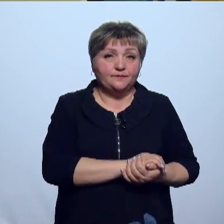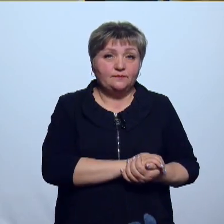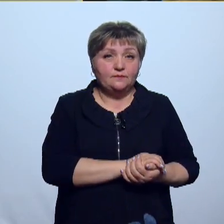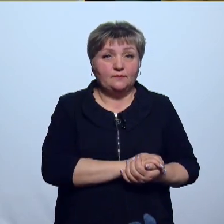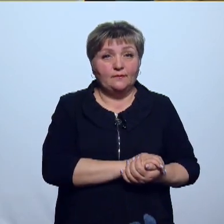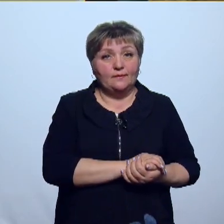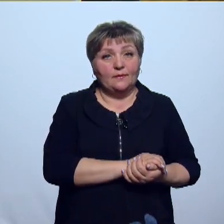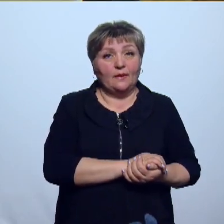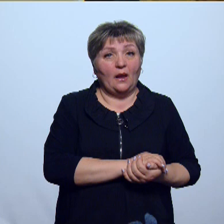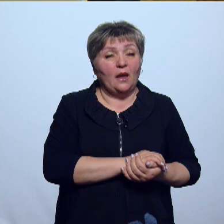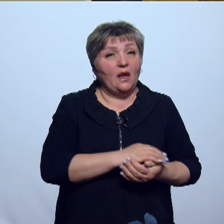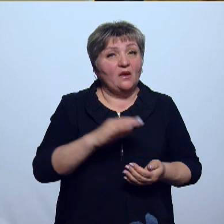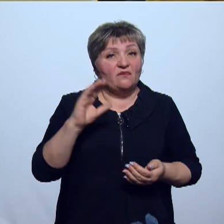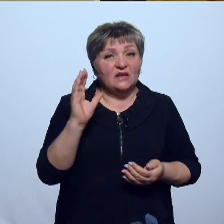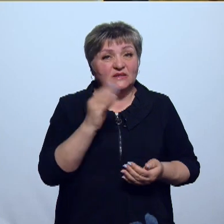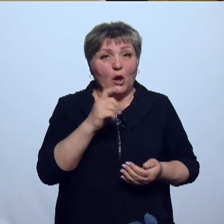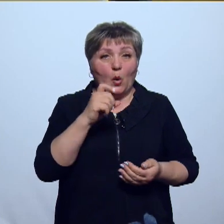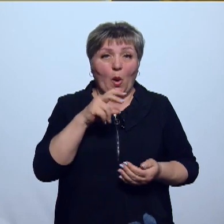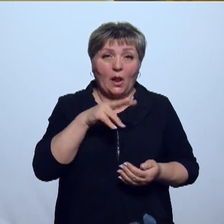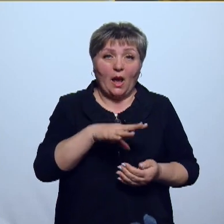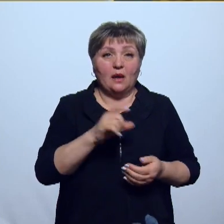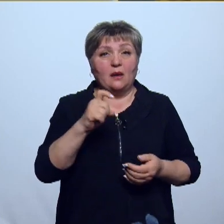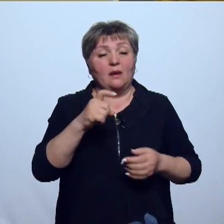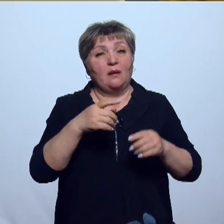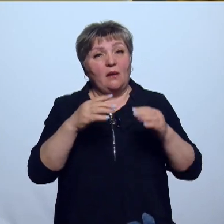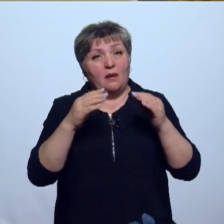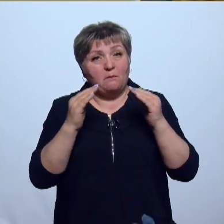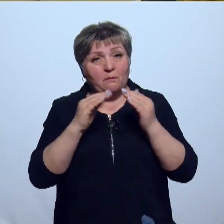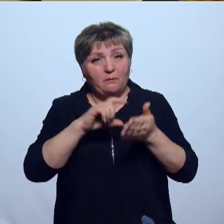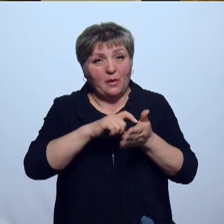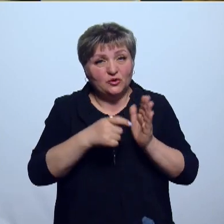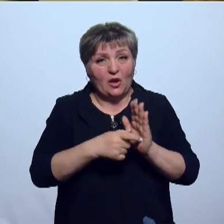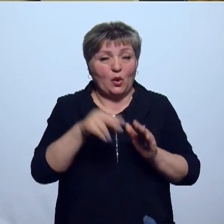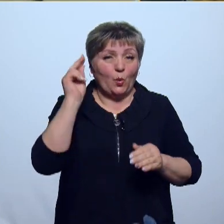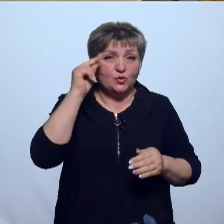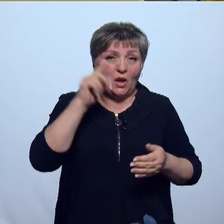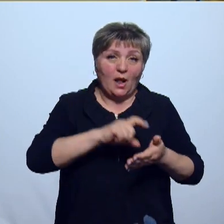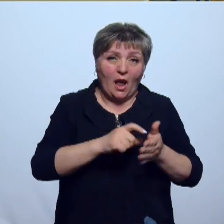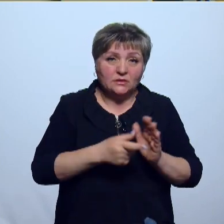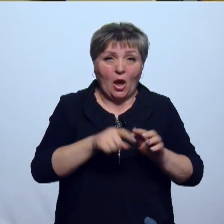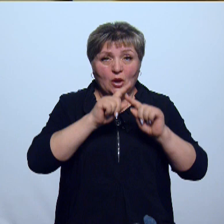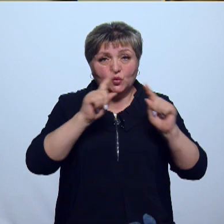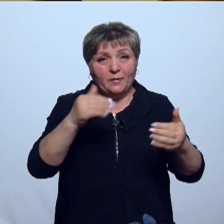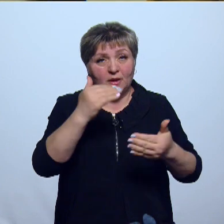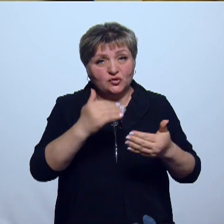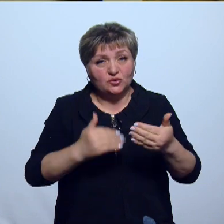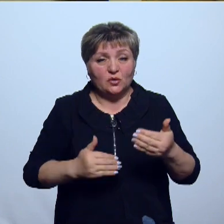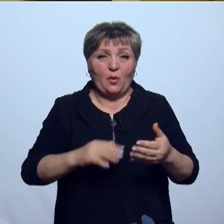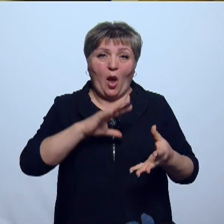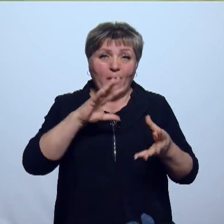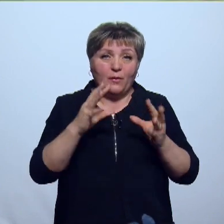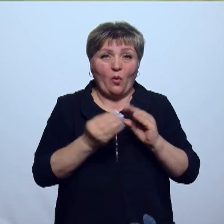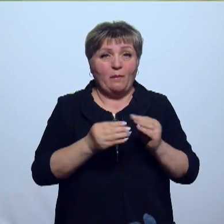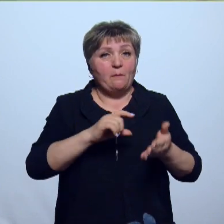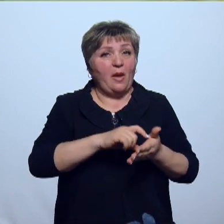Рециркуляторы работают во всех холлах, во всех помещениях, во всех учебных классах по особому режиму, исходя из объема